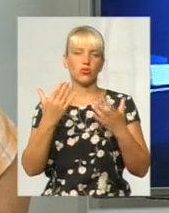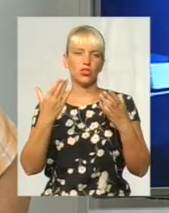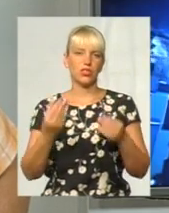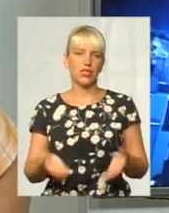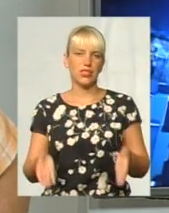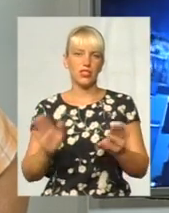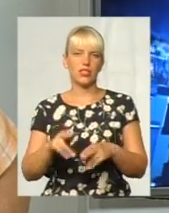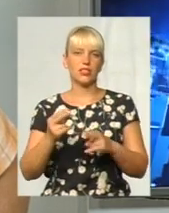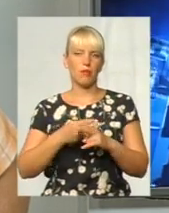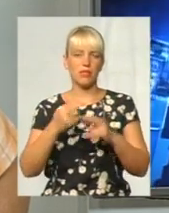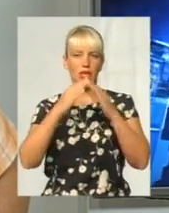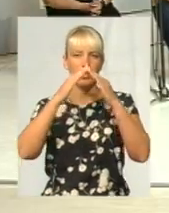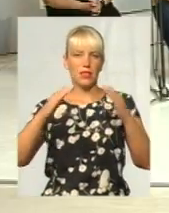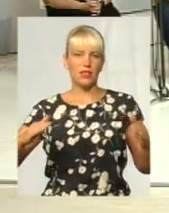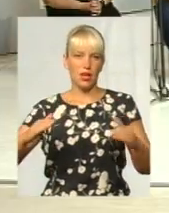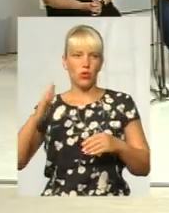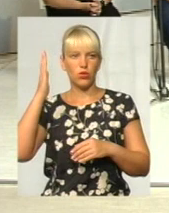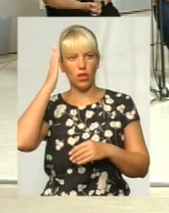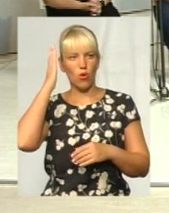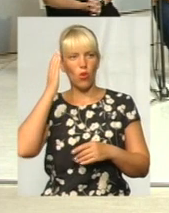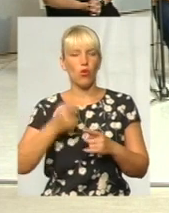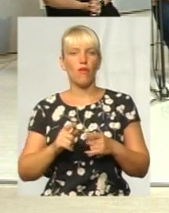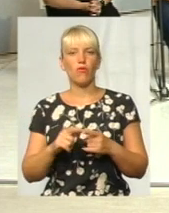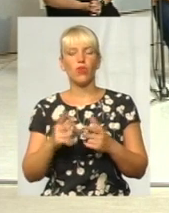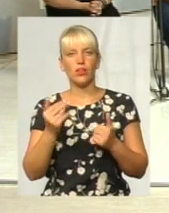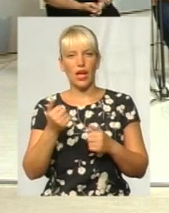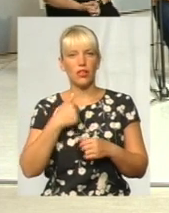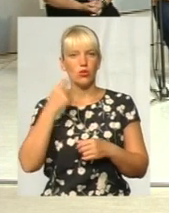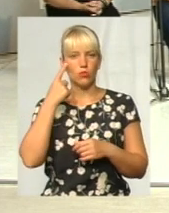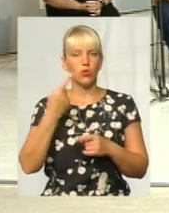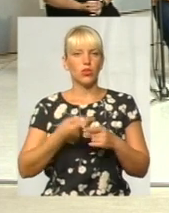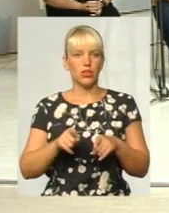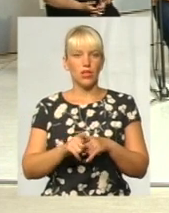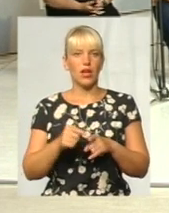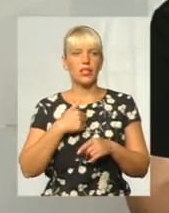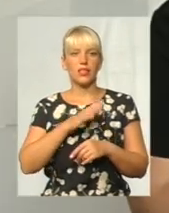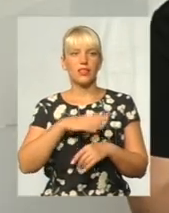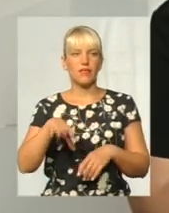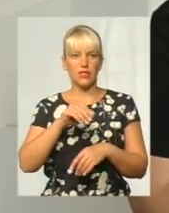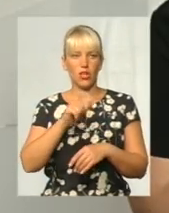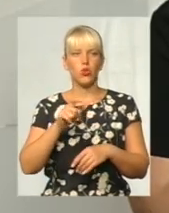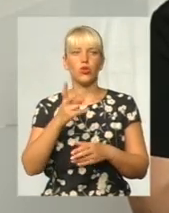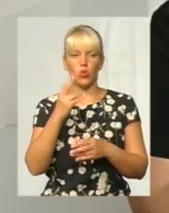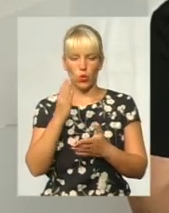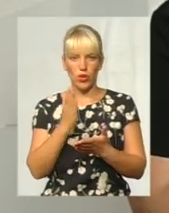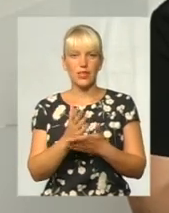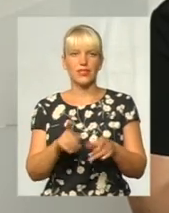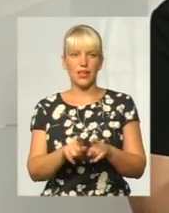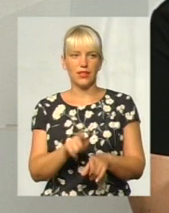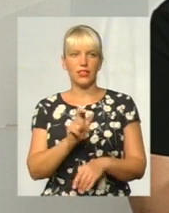залишилися без даху над головою. Я думаю, такі і знайдуться. Ну, я не із тих, звісно, людей, але є, такі і є.